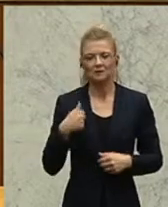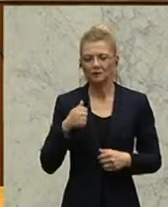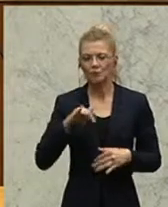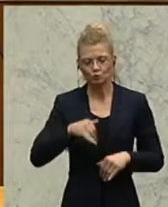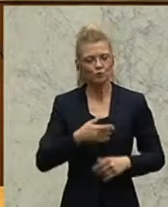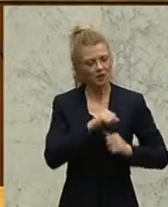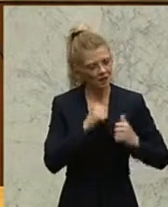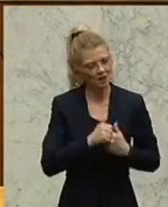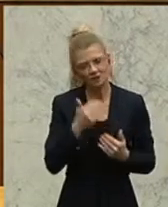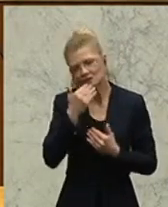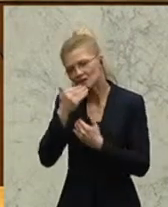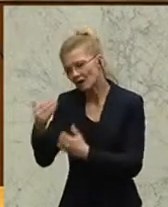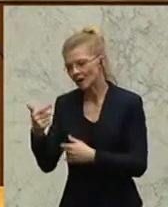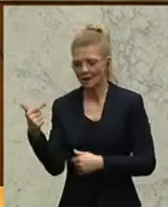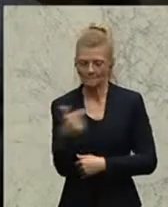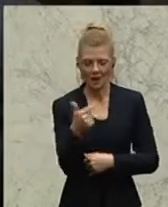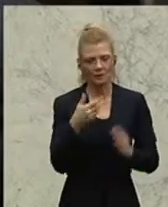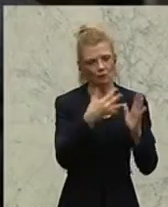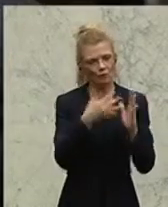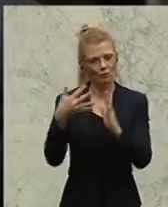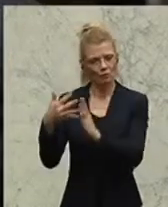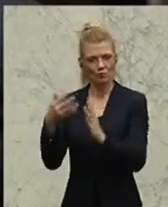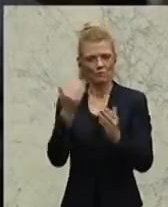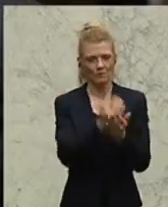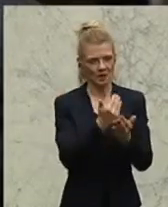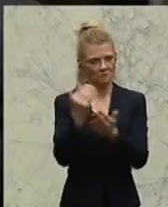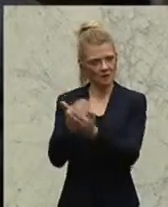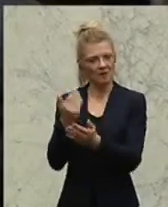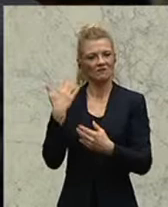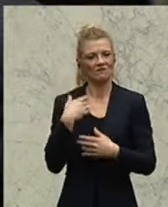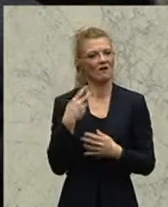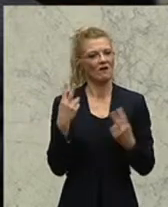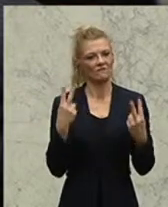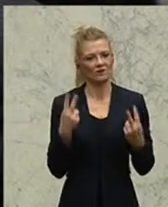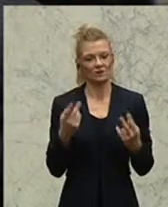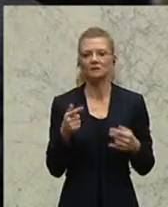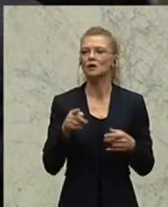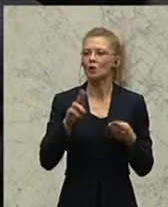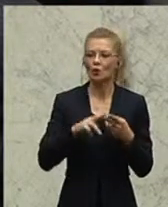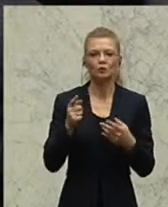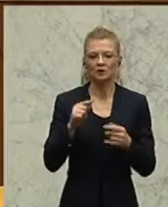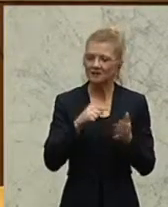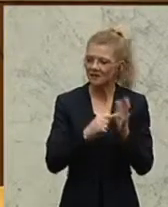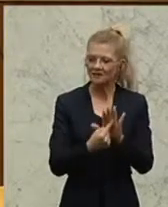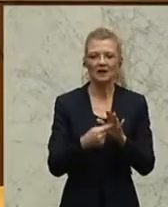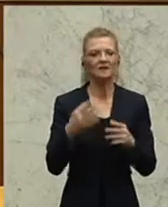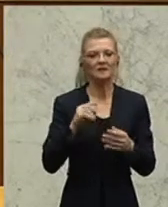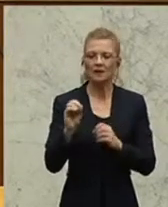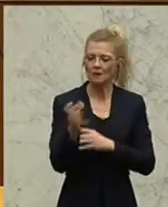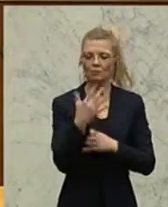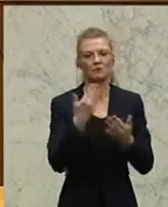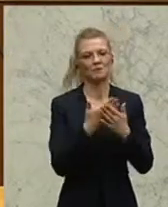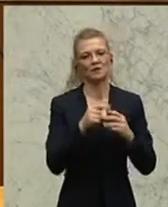sagen. Breite Prüfberichte waren sehr wichtig, haben entscheidende Impulse für Verbesserungen gegeben und es hat in beiden Institutionen auch